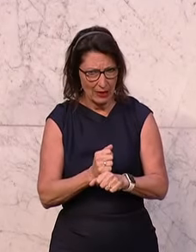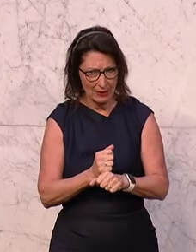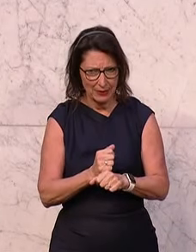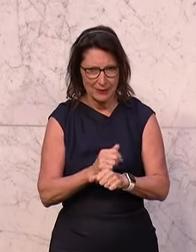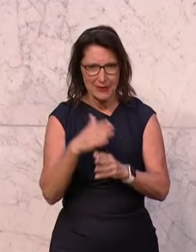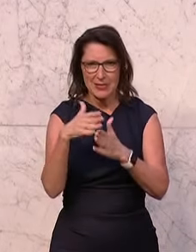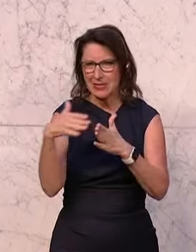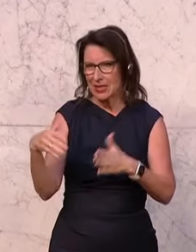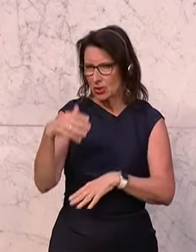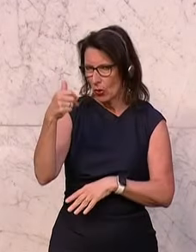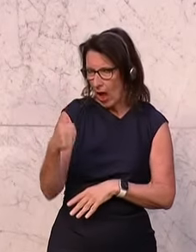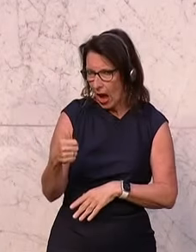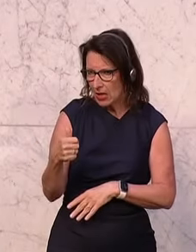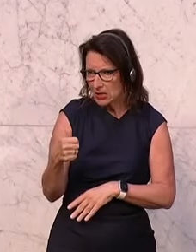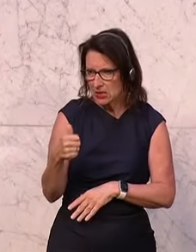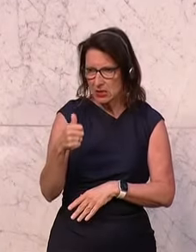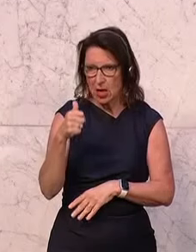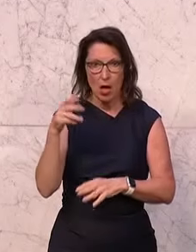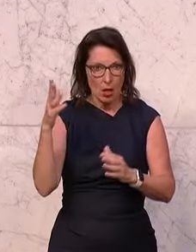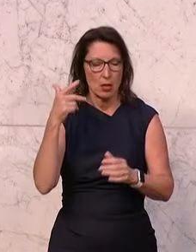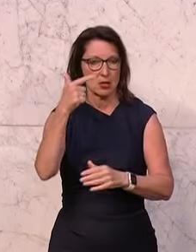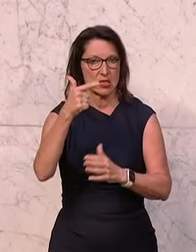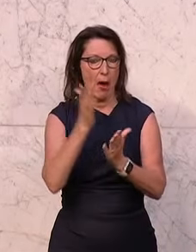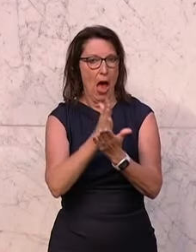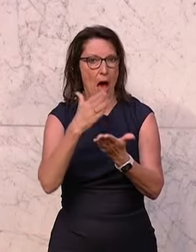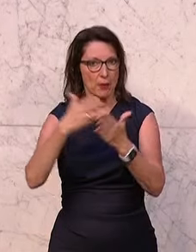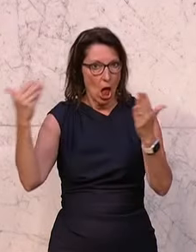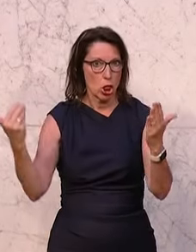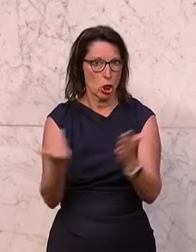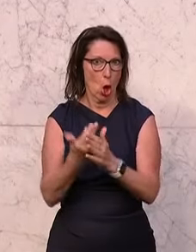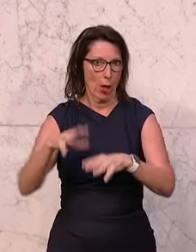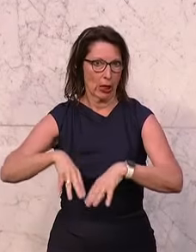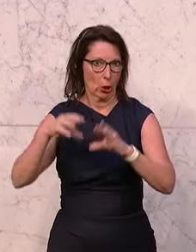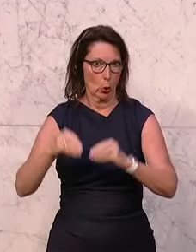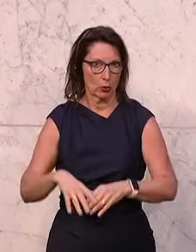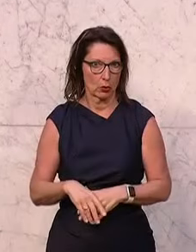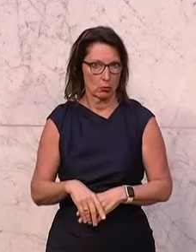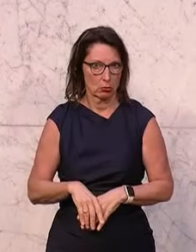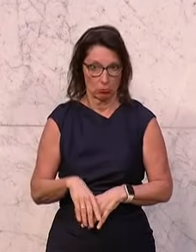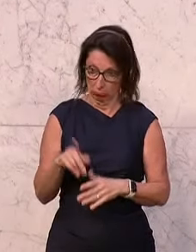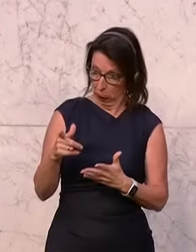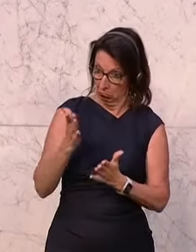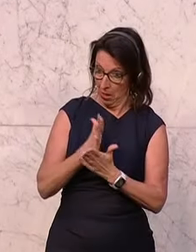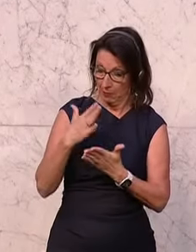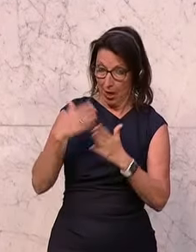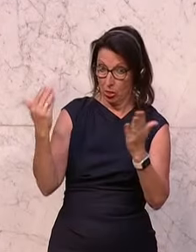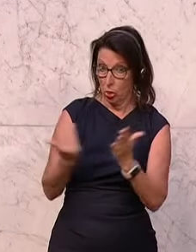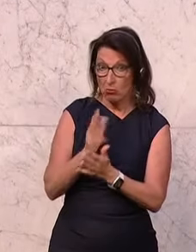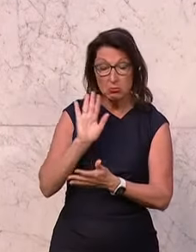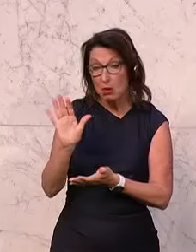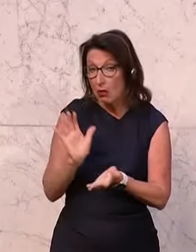1 werden zwei neue Abteilungen geschaffen, Herr Finanzminister. Aufgabe dieser neuen Abteilung